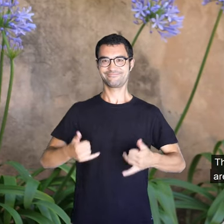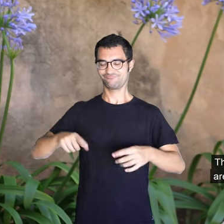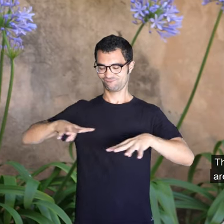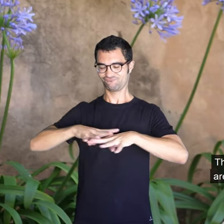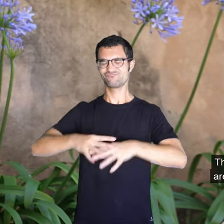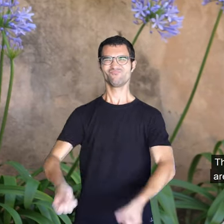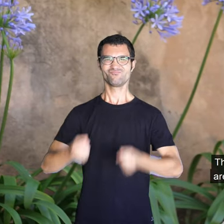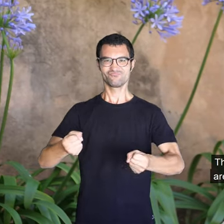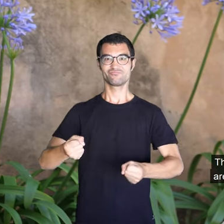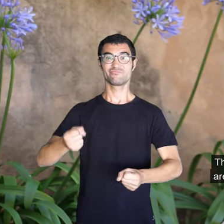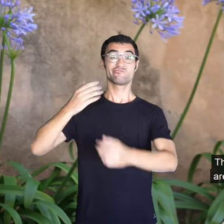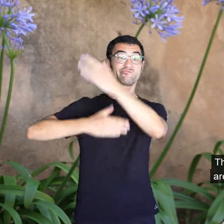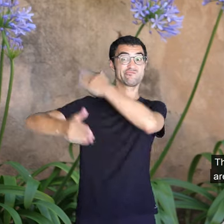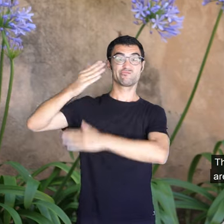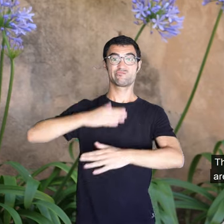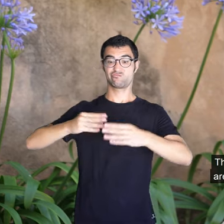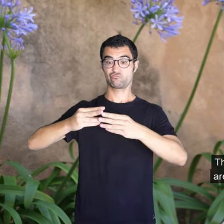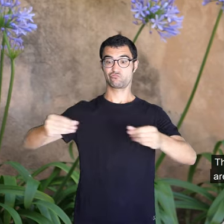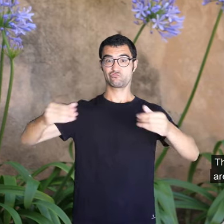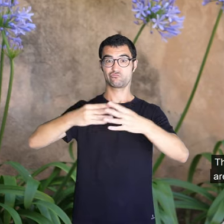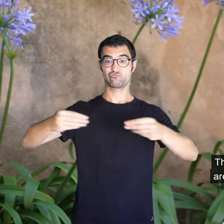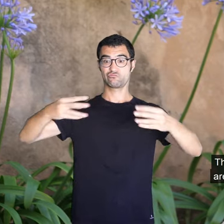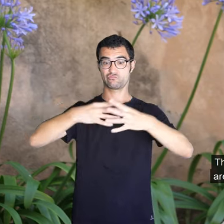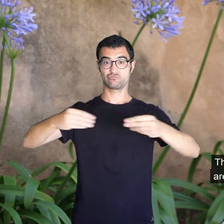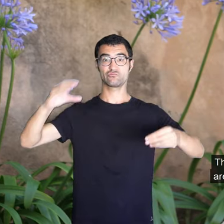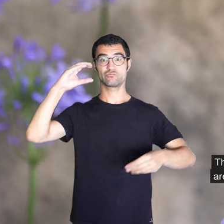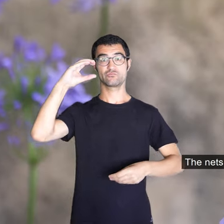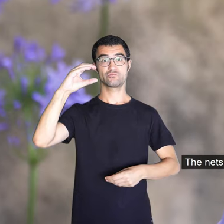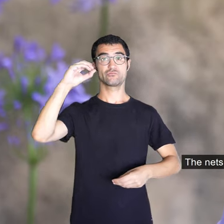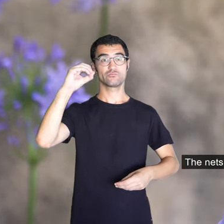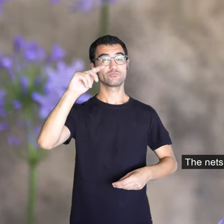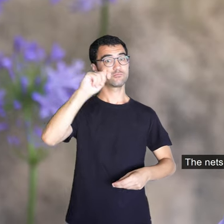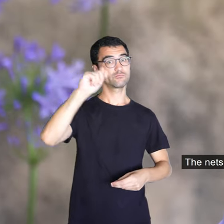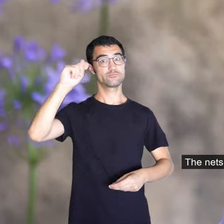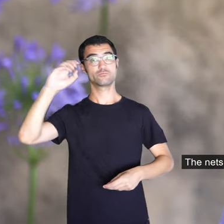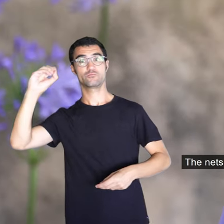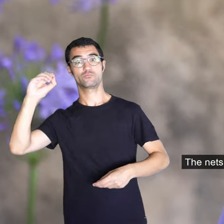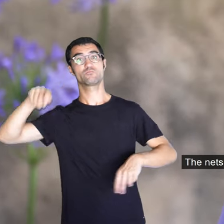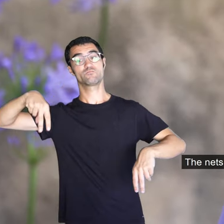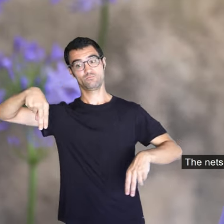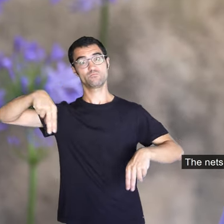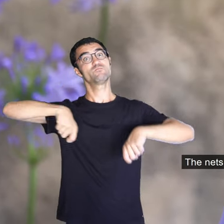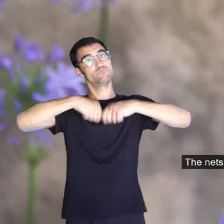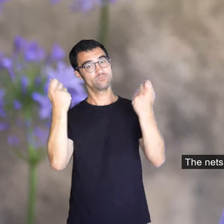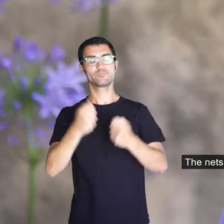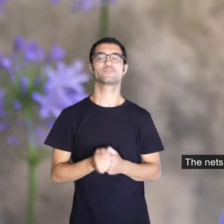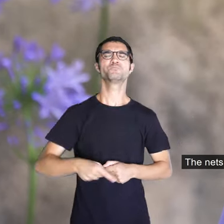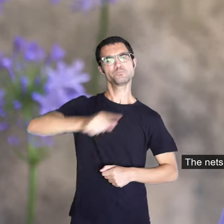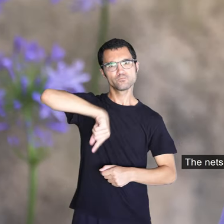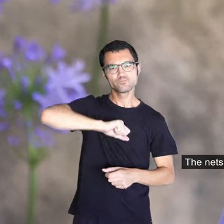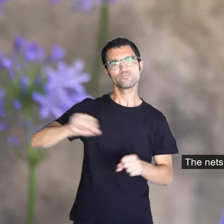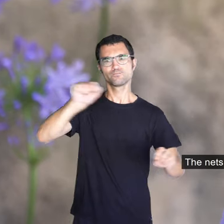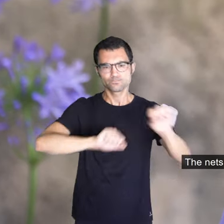són més fortes. Llavors eren de cotó i s'espanyaven molt més. Nosaltres fèiem net, fèiem